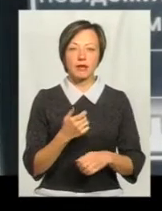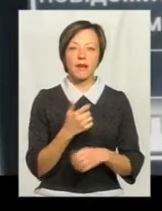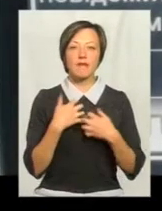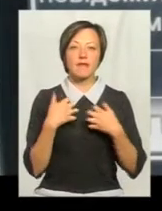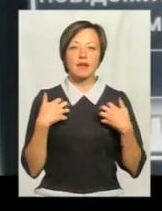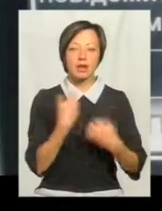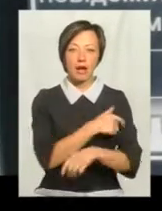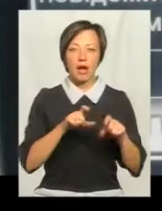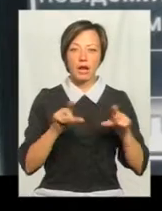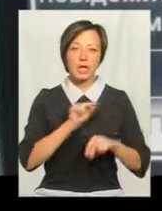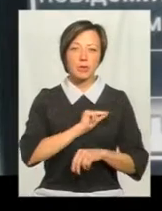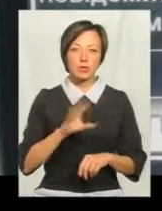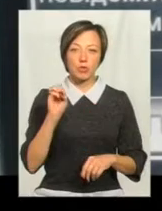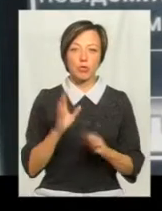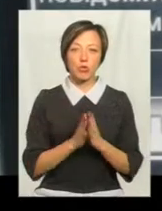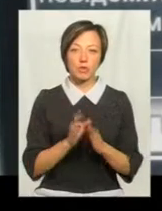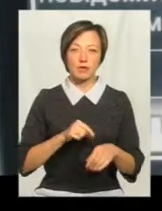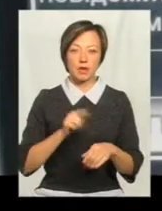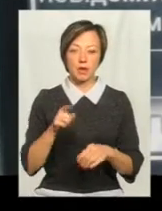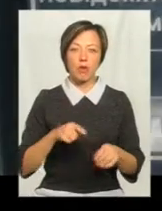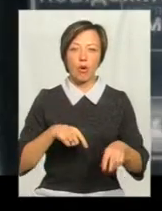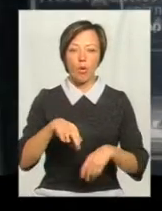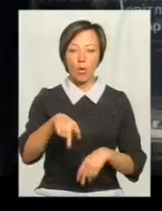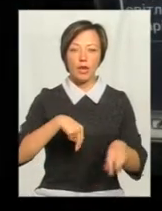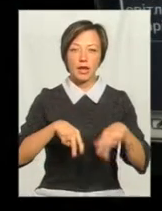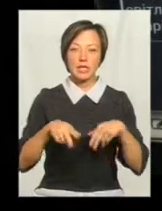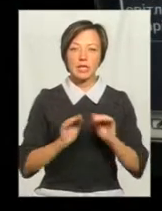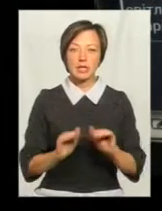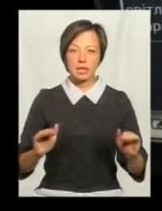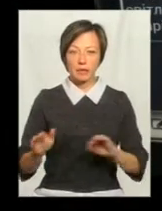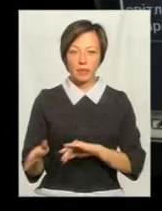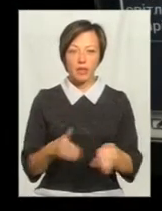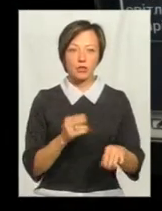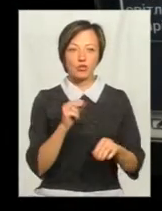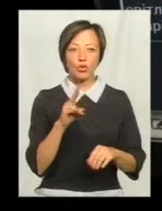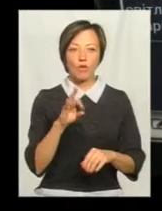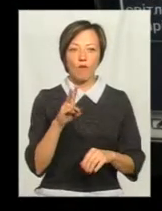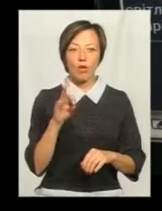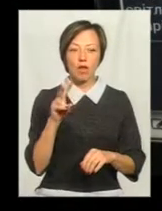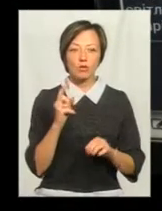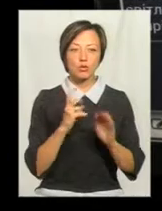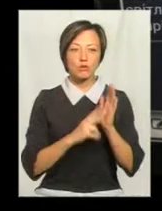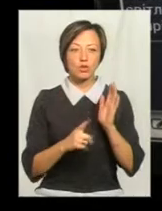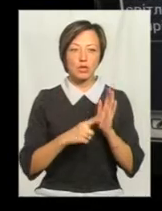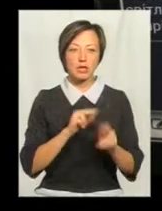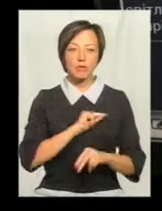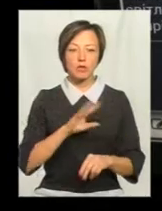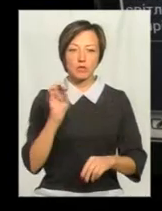світлофор. Просять відреагувати, так як там ходять діти. Чорновола, 176. Поблизу вказаного будинку не працює світлофор,